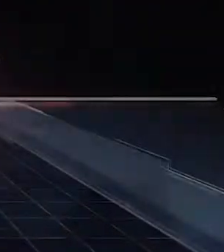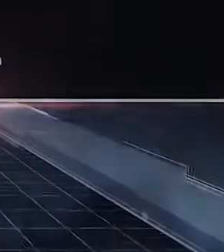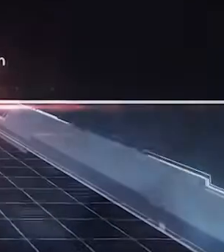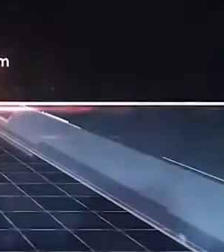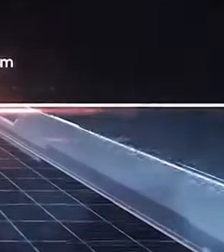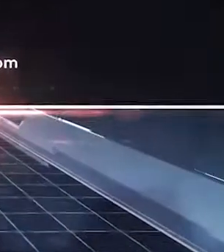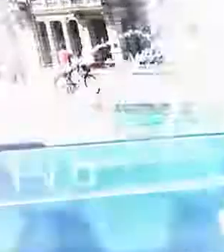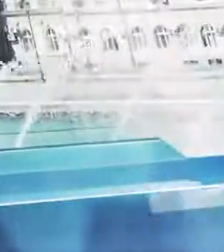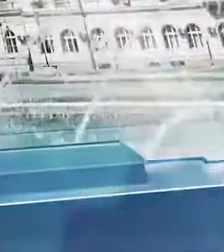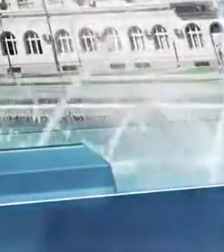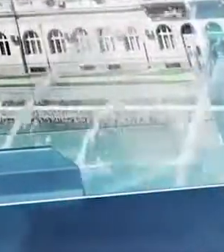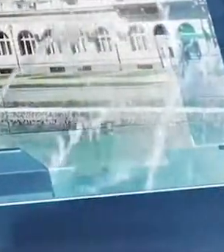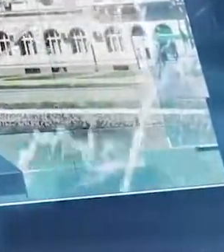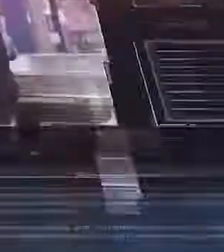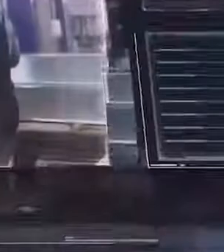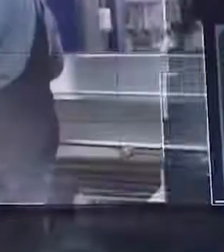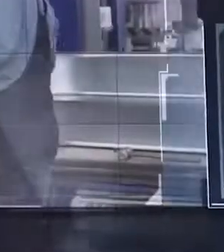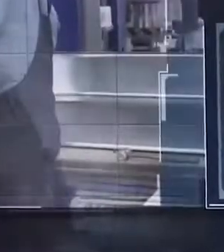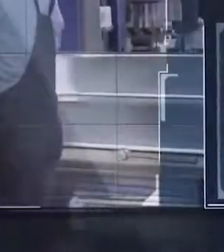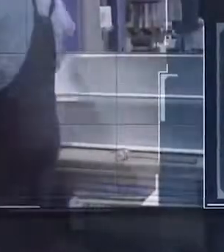mjestu. Top najboljih